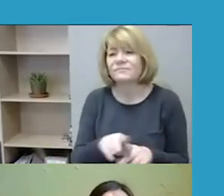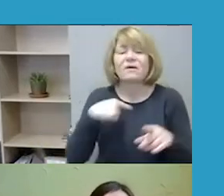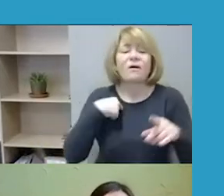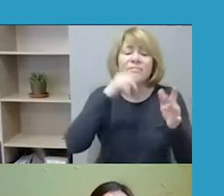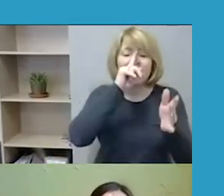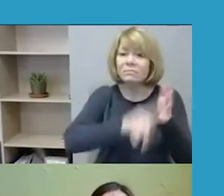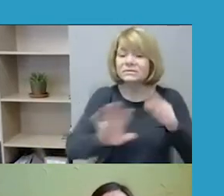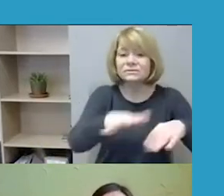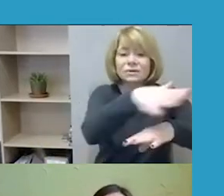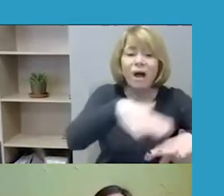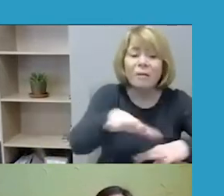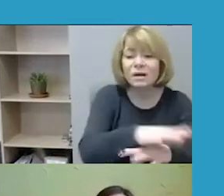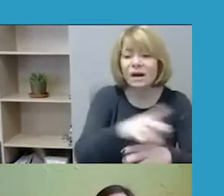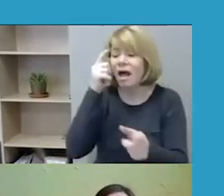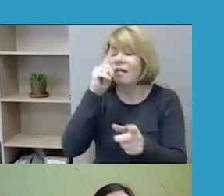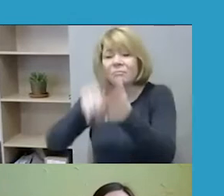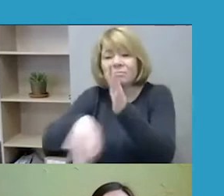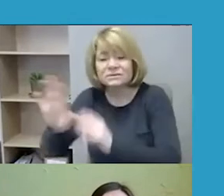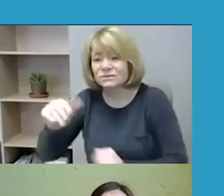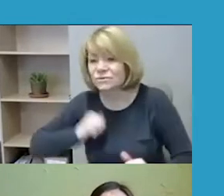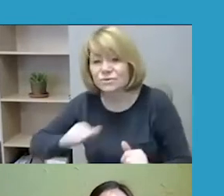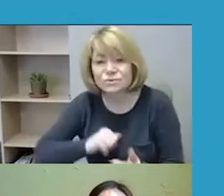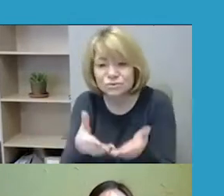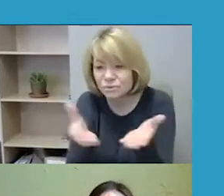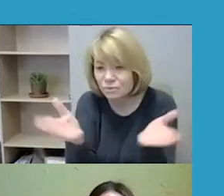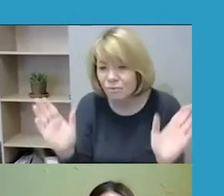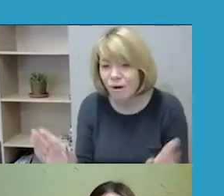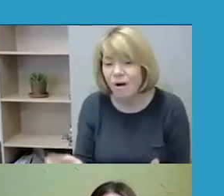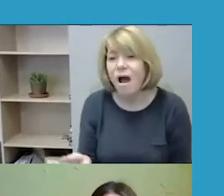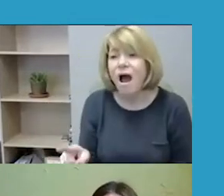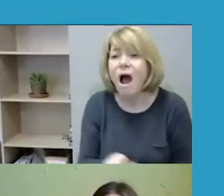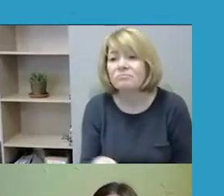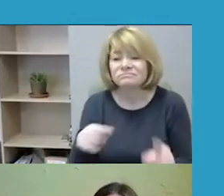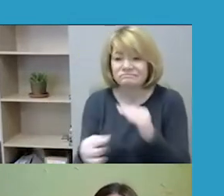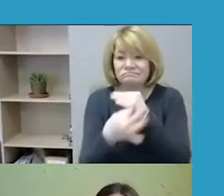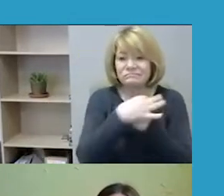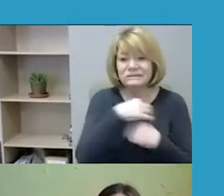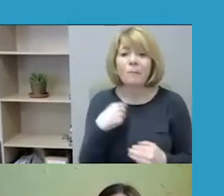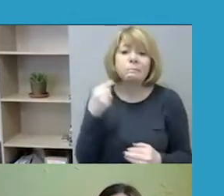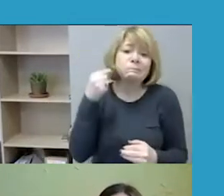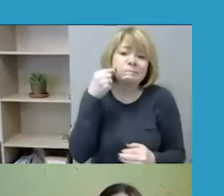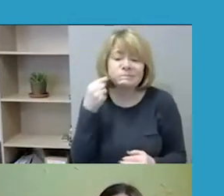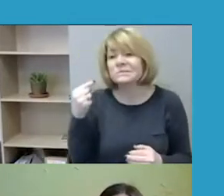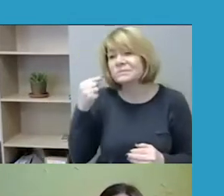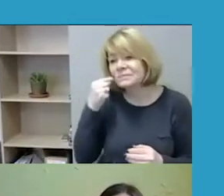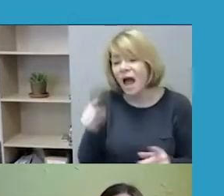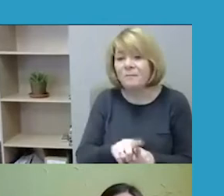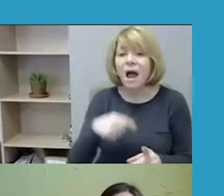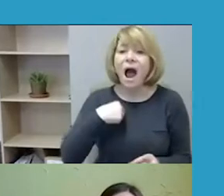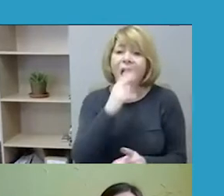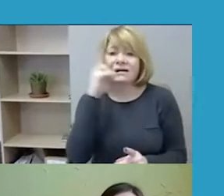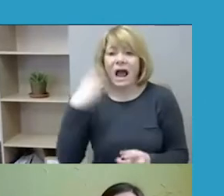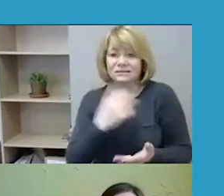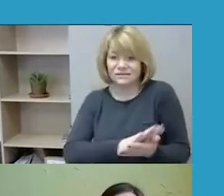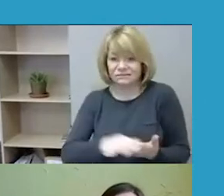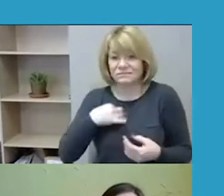žmonėmis. Jie priverčia juos gėrytis ar neatslėpti savo tą patybę. Taip